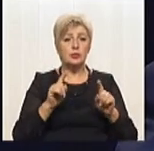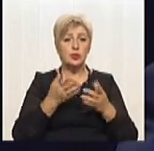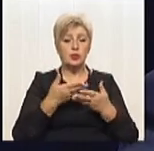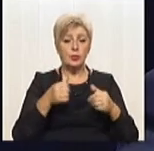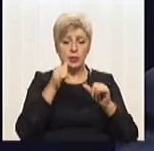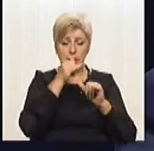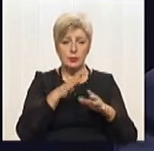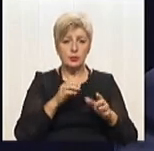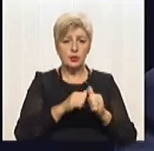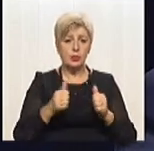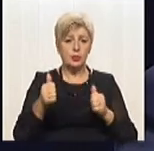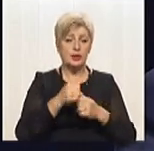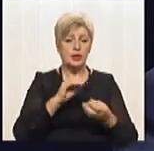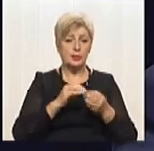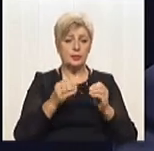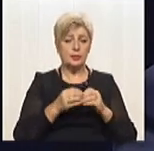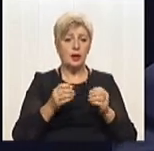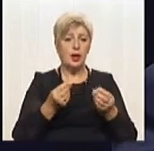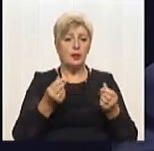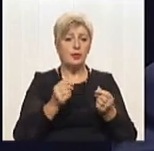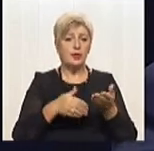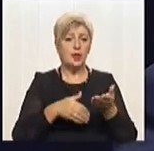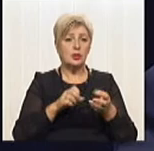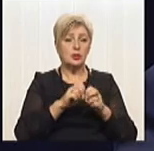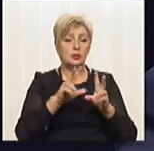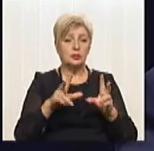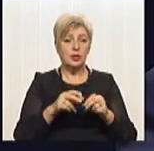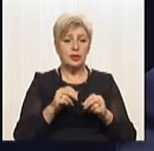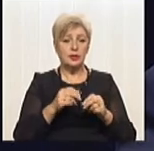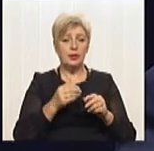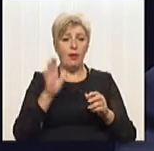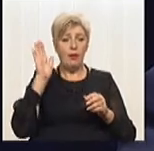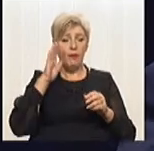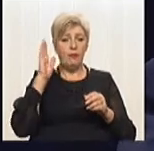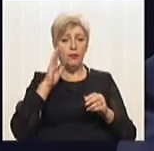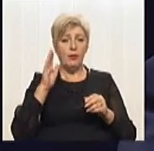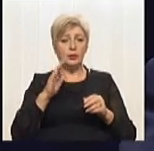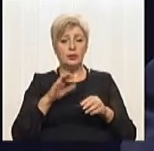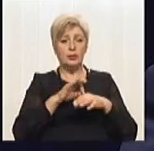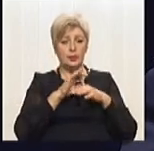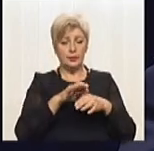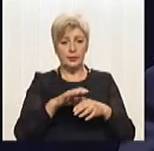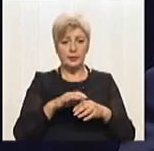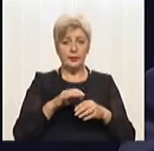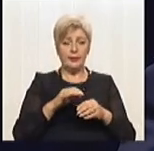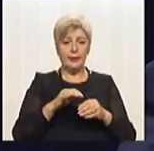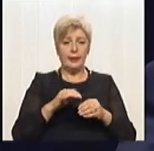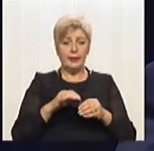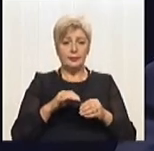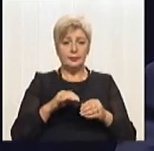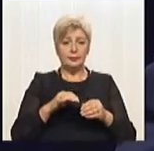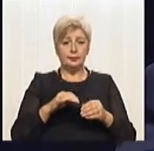обійти проблеми фінансування водного господарства. Це не тепломережі, які можна ліквідувати і перейти на індивідуальне